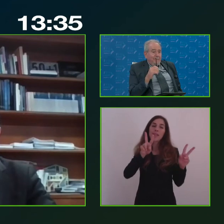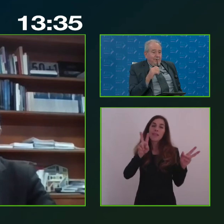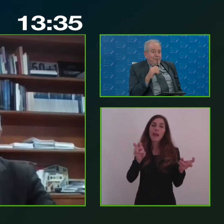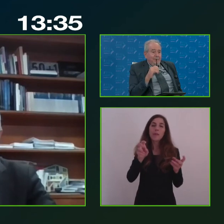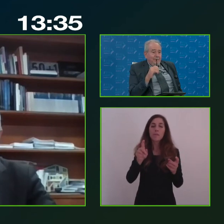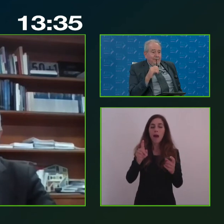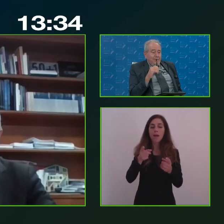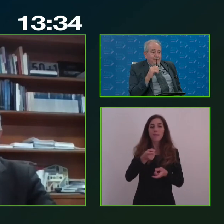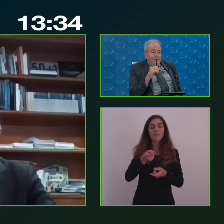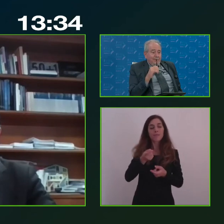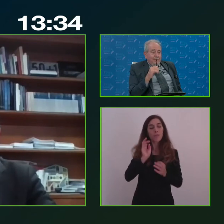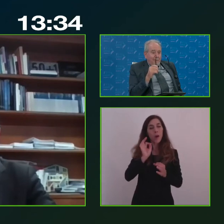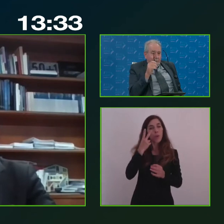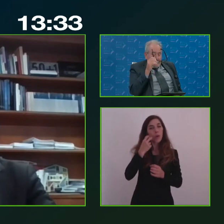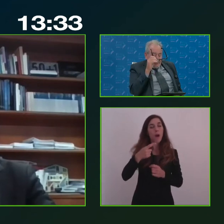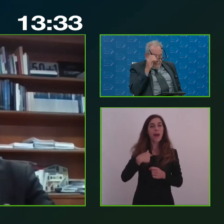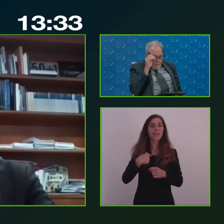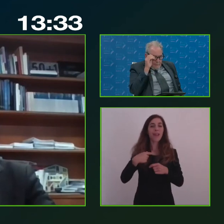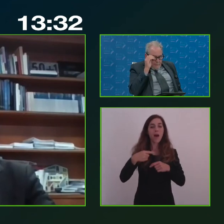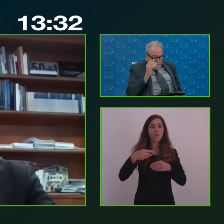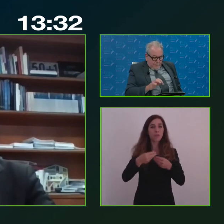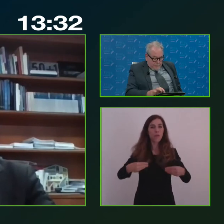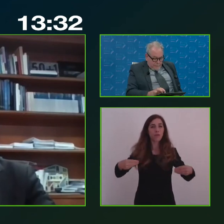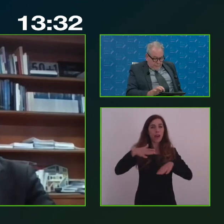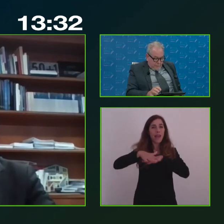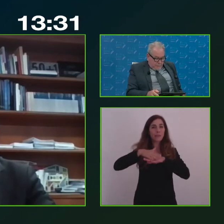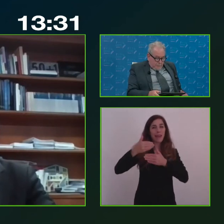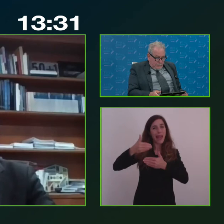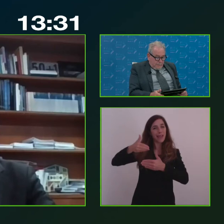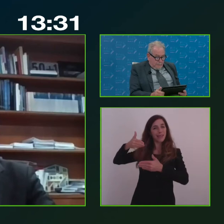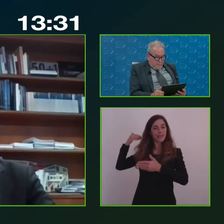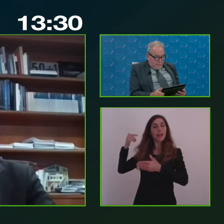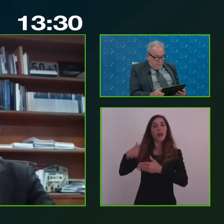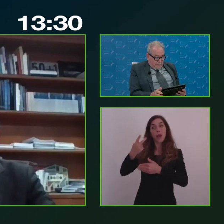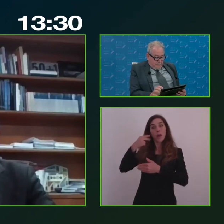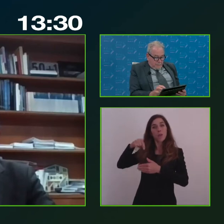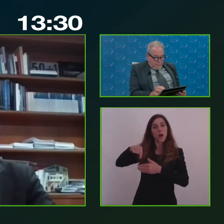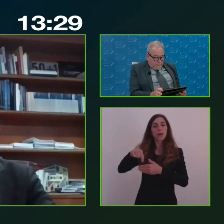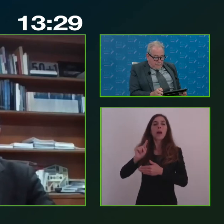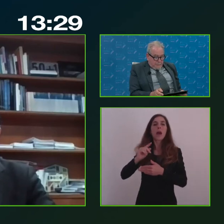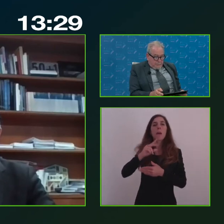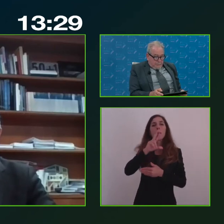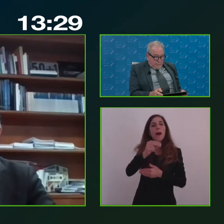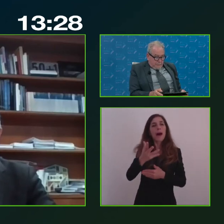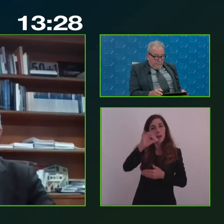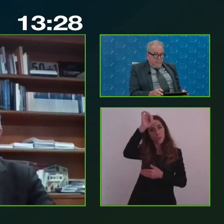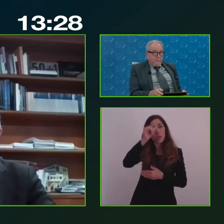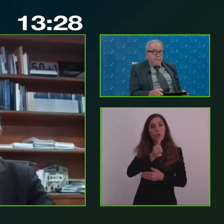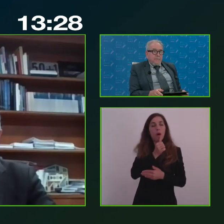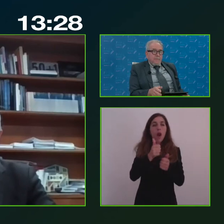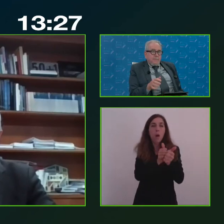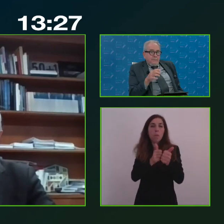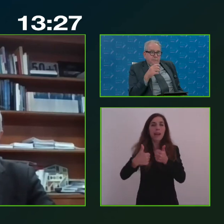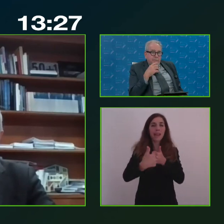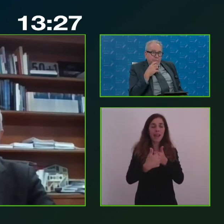precedenti esperienze professionali, che è il ruolo, che è il partenariato, quindi i portatori di